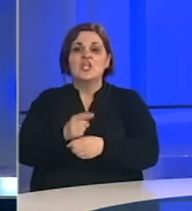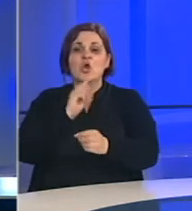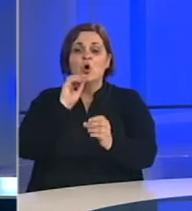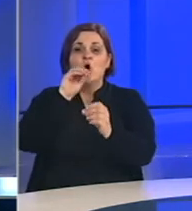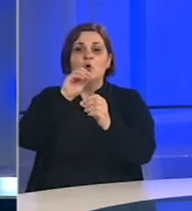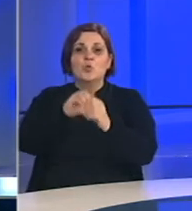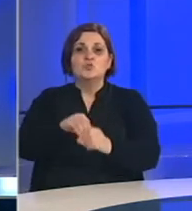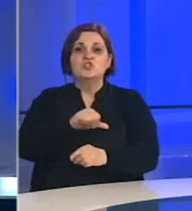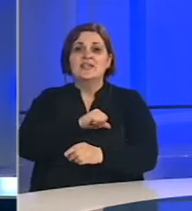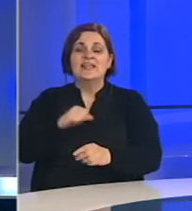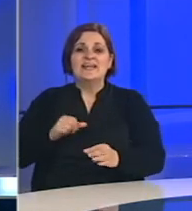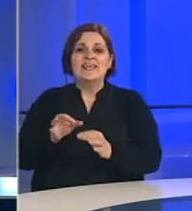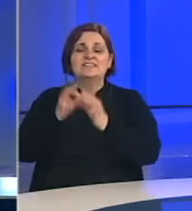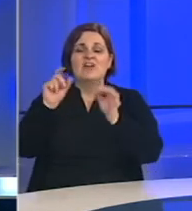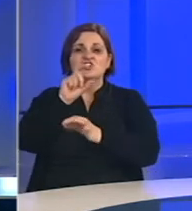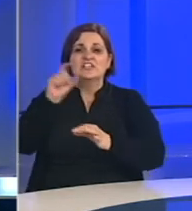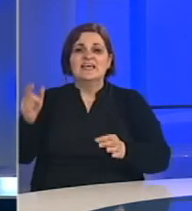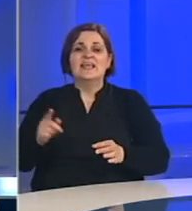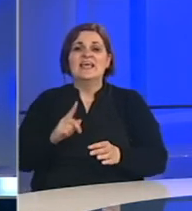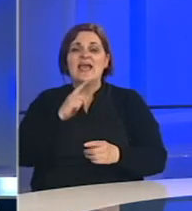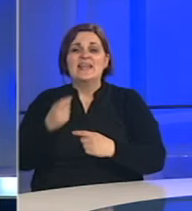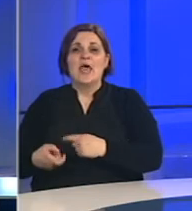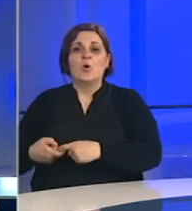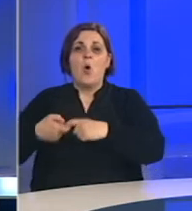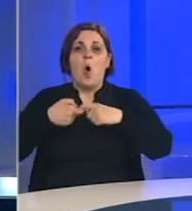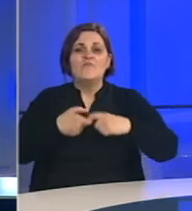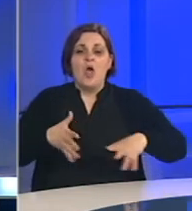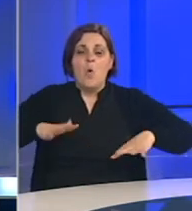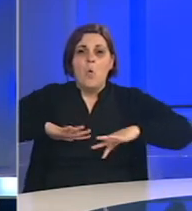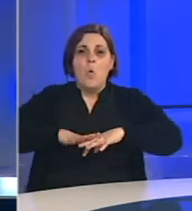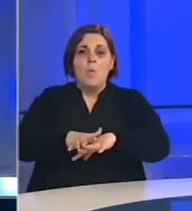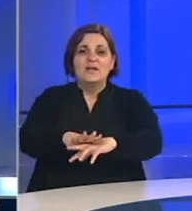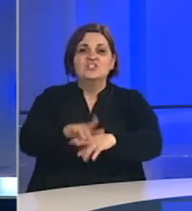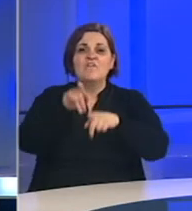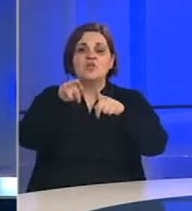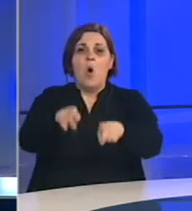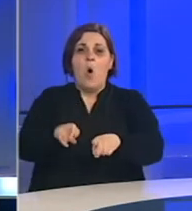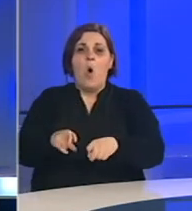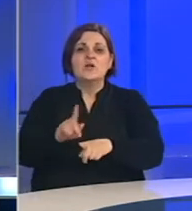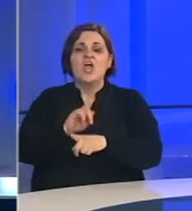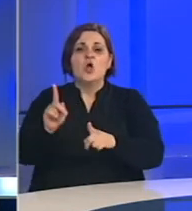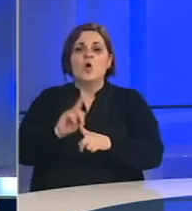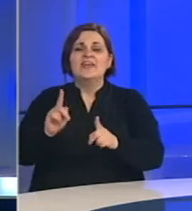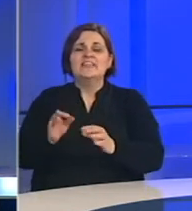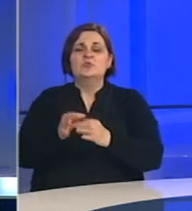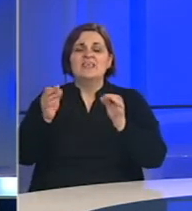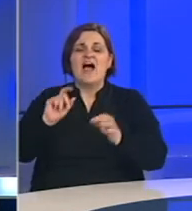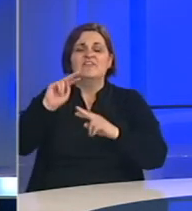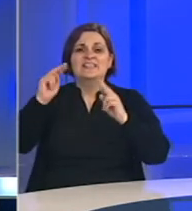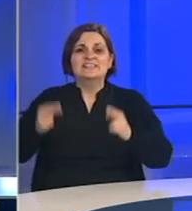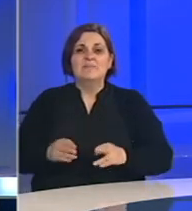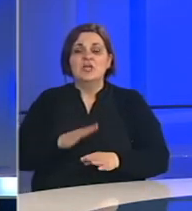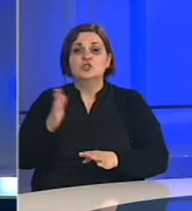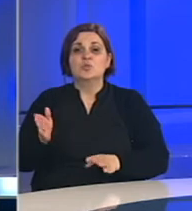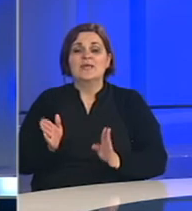uključivati ne samo zvančne institucije nego povezivati, umrežavati sve one koji su mimo javnih sistema i s druge